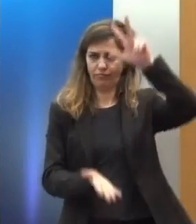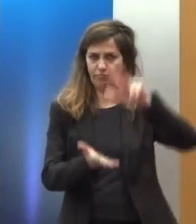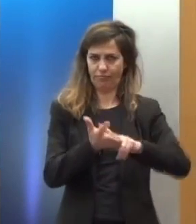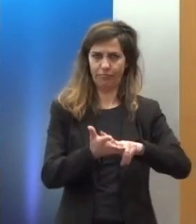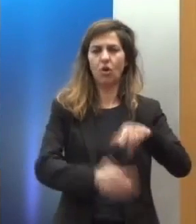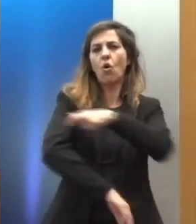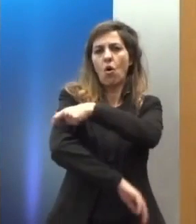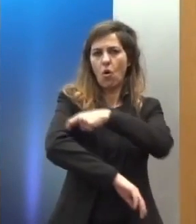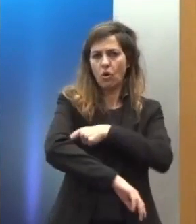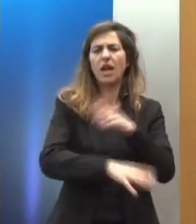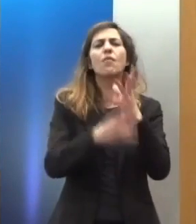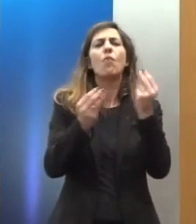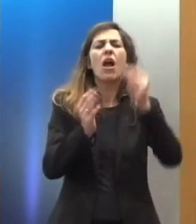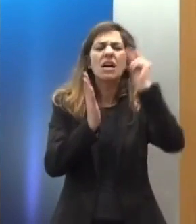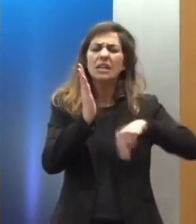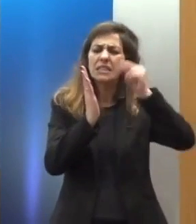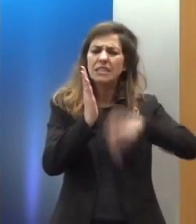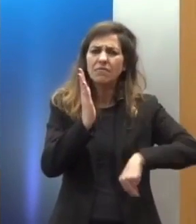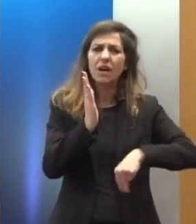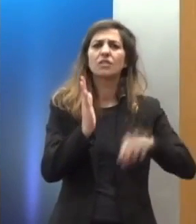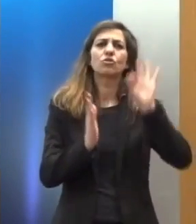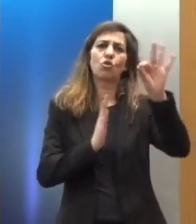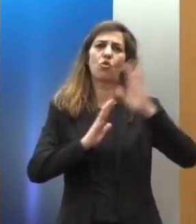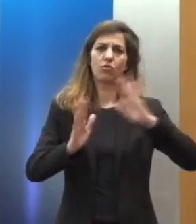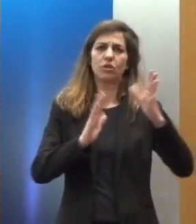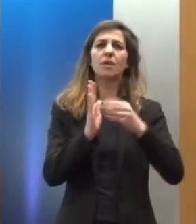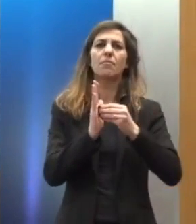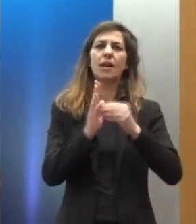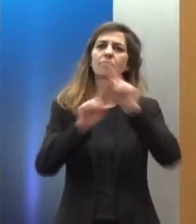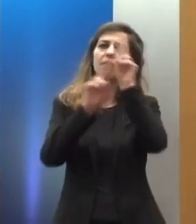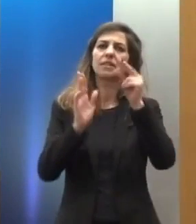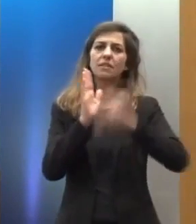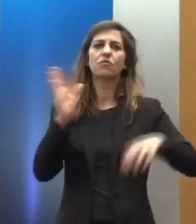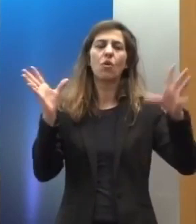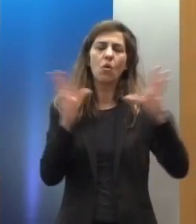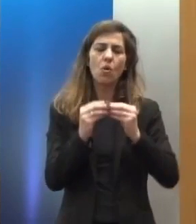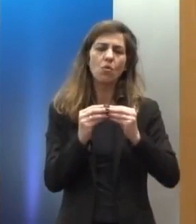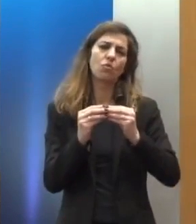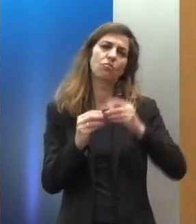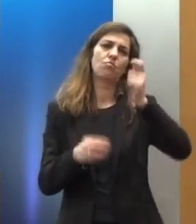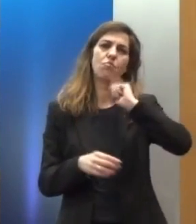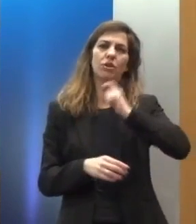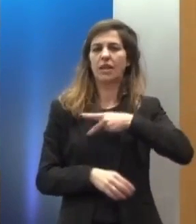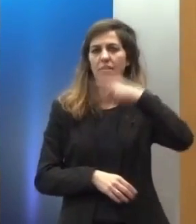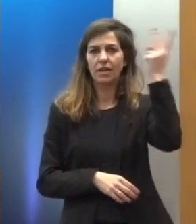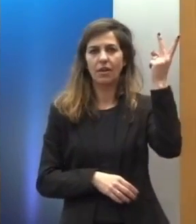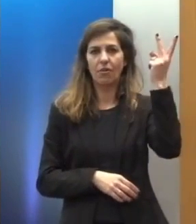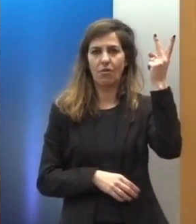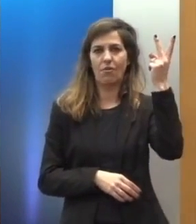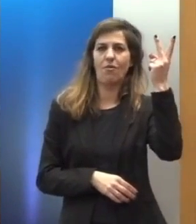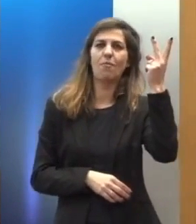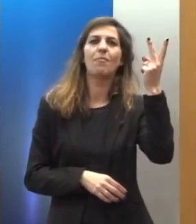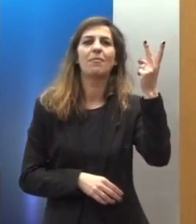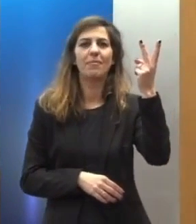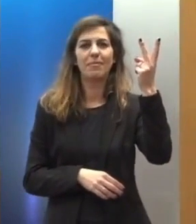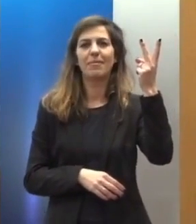σειρά από συμβάσεις προστασίας, όπως το Διεθνές Σύμφωνο για τα Αστικά και τα Πολιτικά Δικαιώματα, το Διεθνές Σύμφωνο για τα